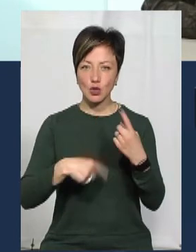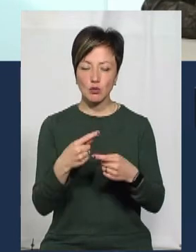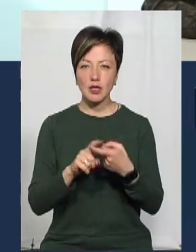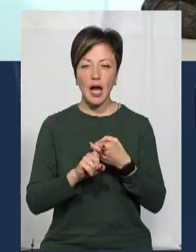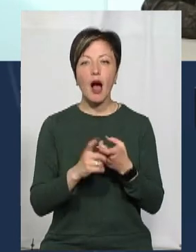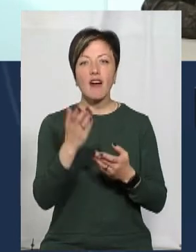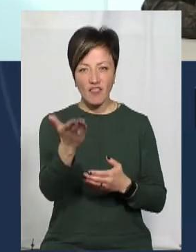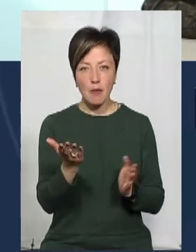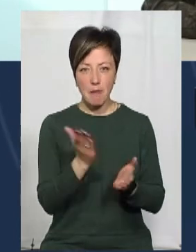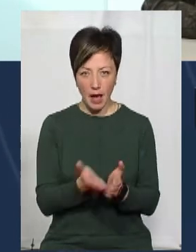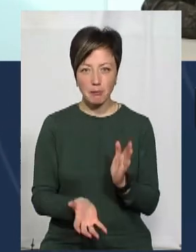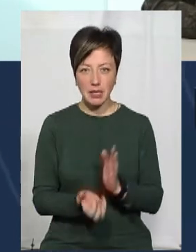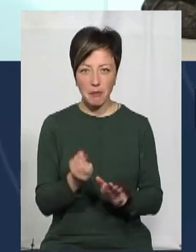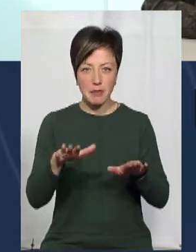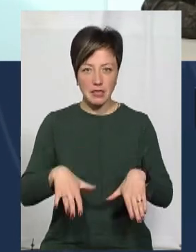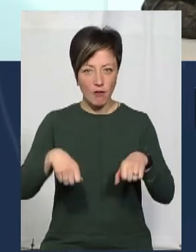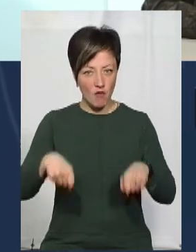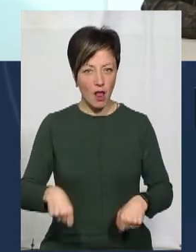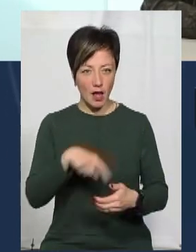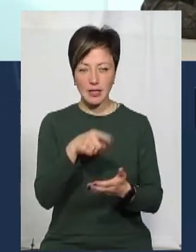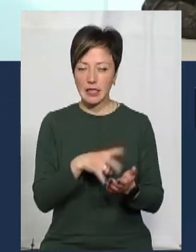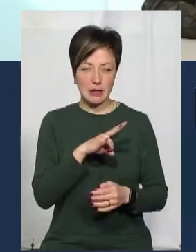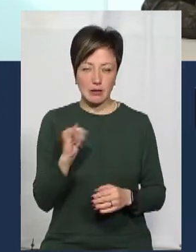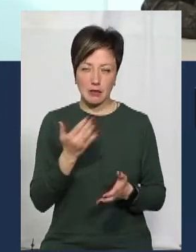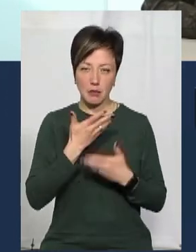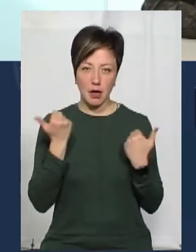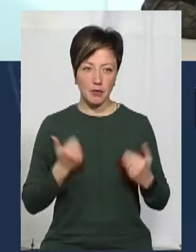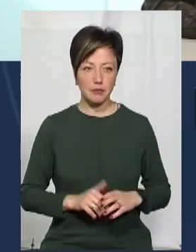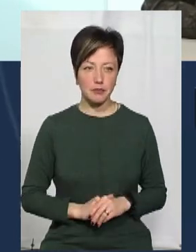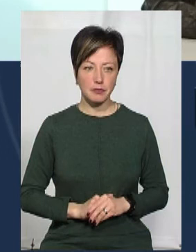Власне, чи маєте підтримку від місцевої влади? Ні, немає.